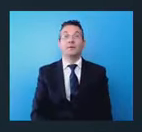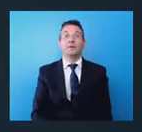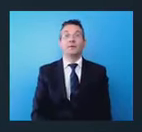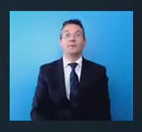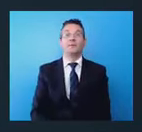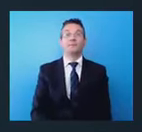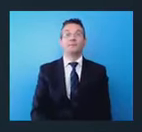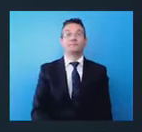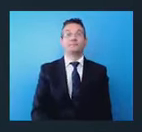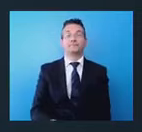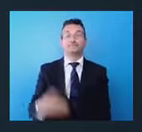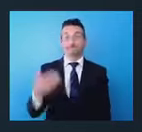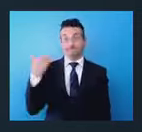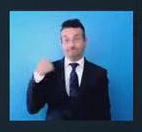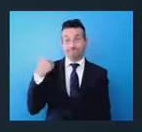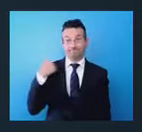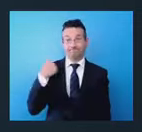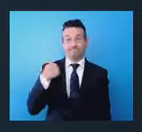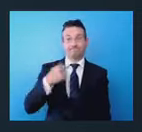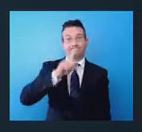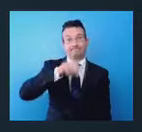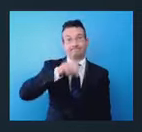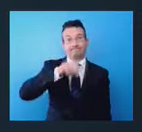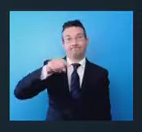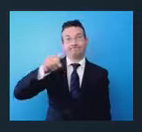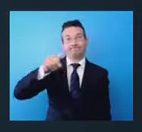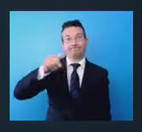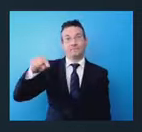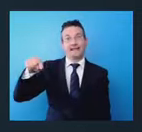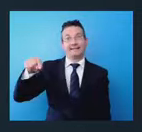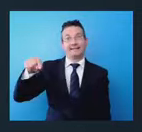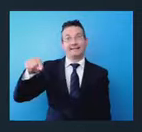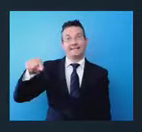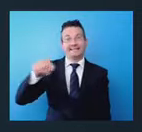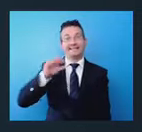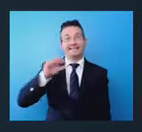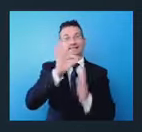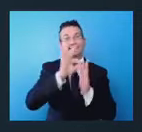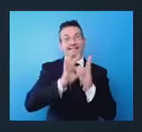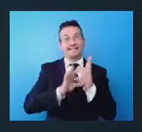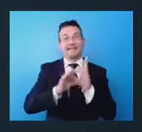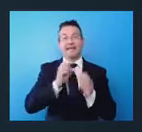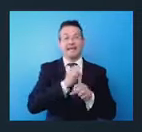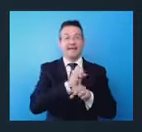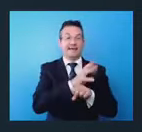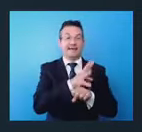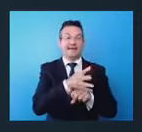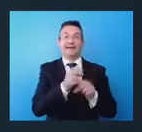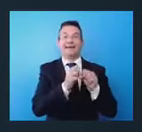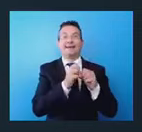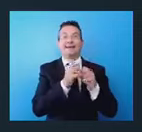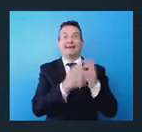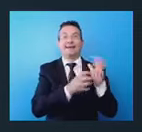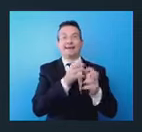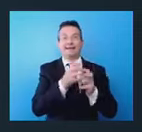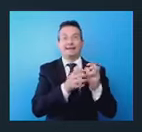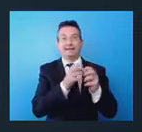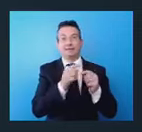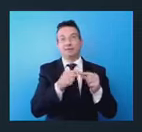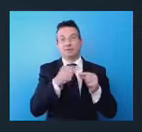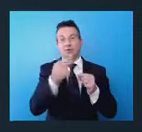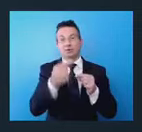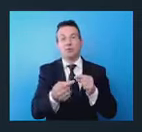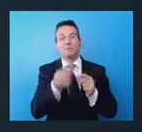elaborati dopo la crisi post-pandemica ha evidenziato come questi